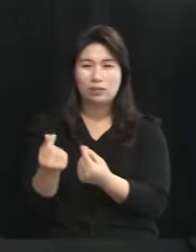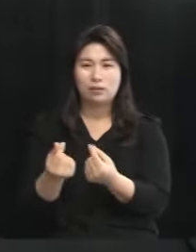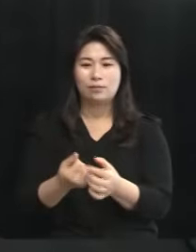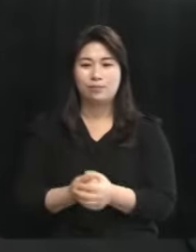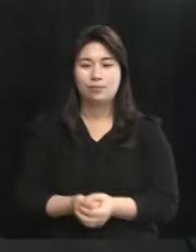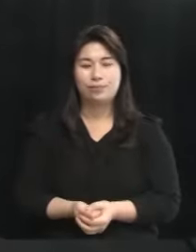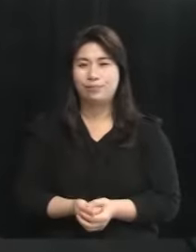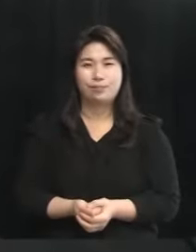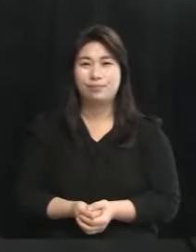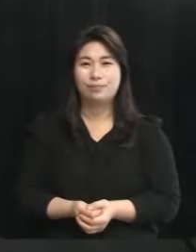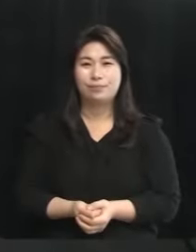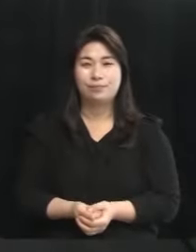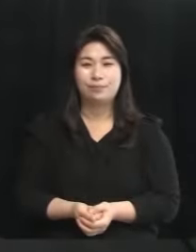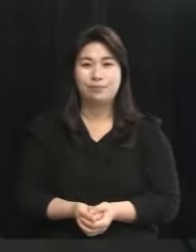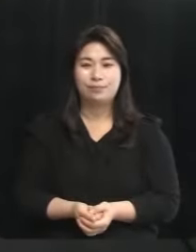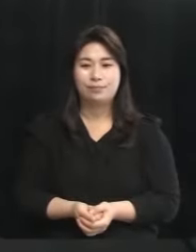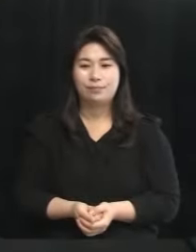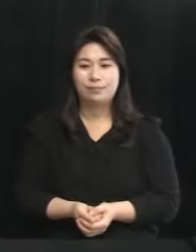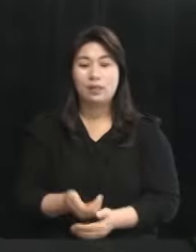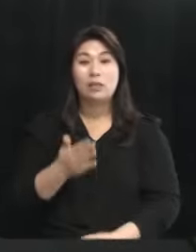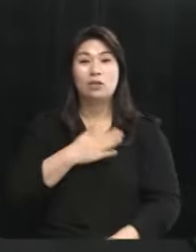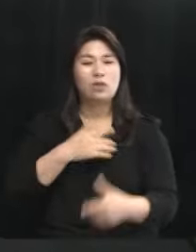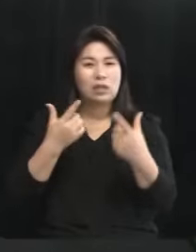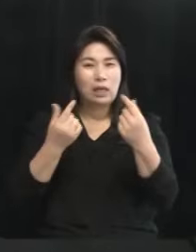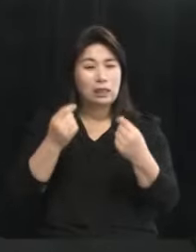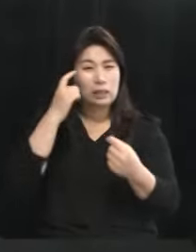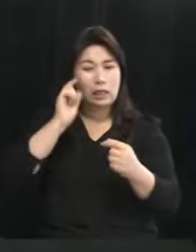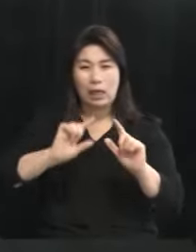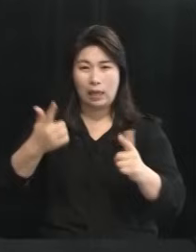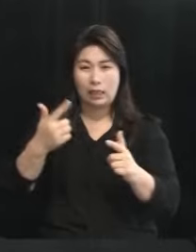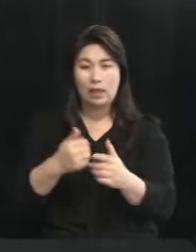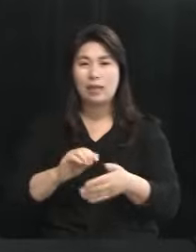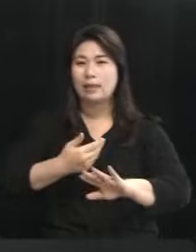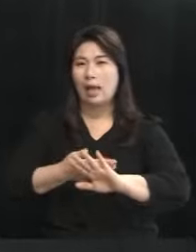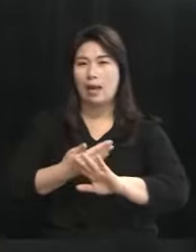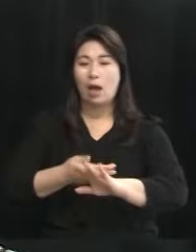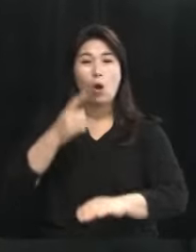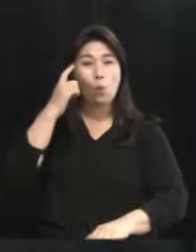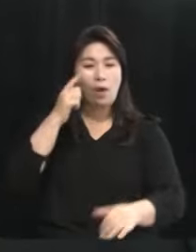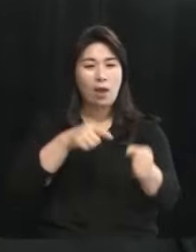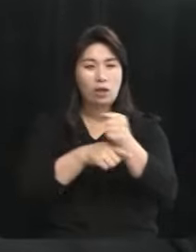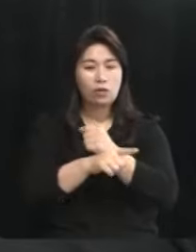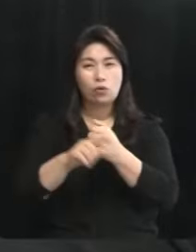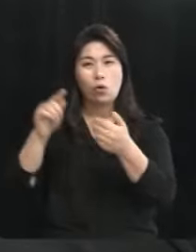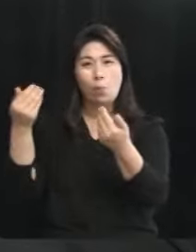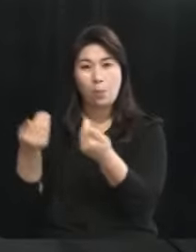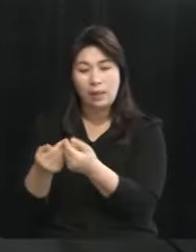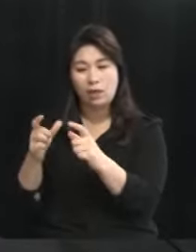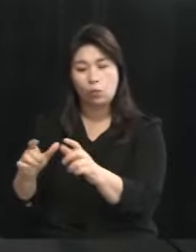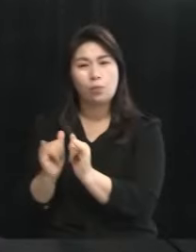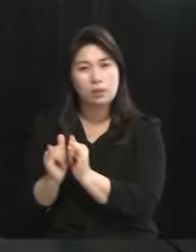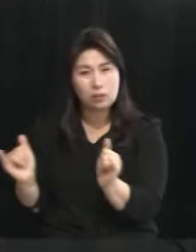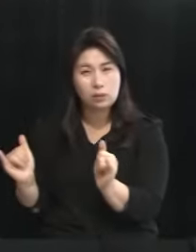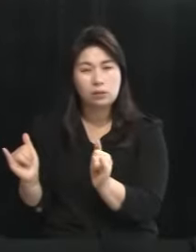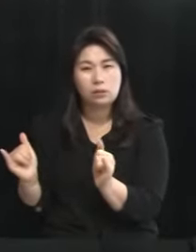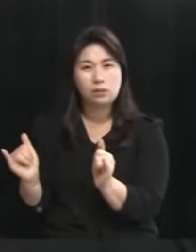된다고 봅니다 이유는 같다고 생각하지 않습니다 그 이유는 반대하는 그 도민들의